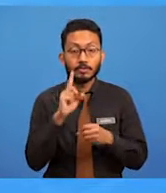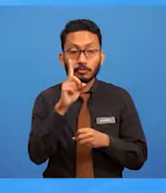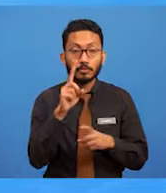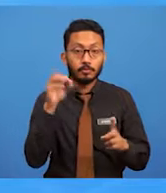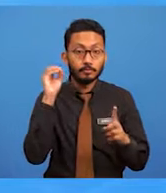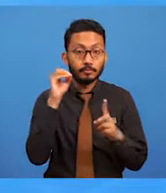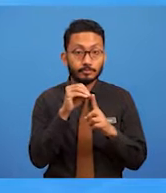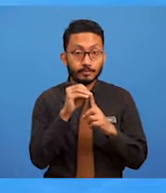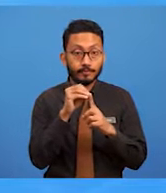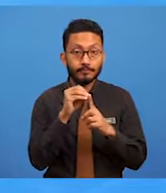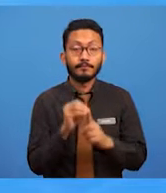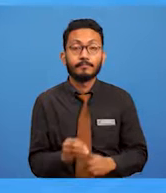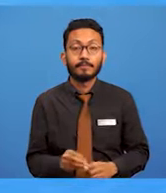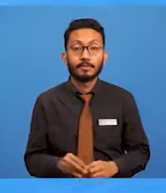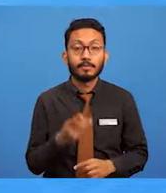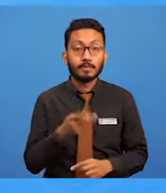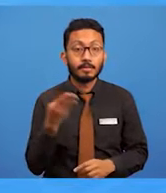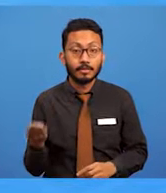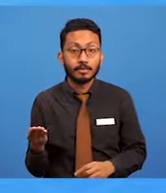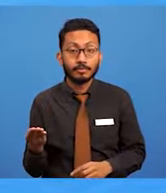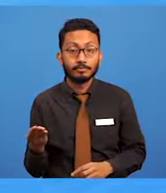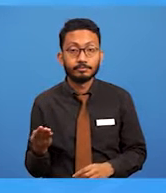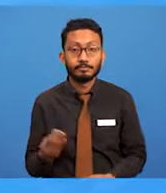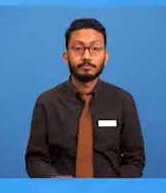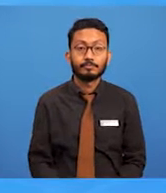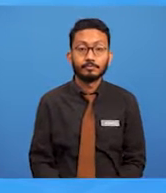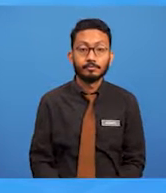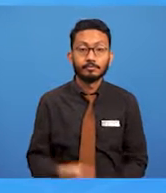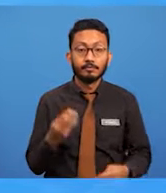matematik yang dikenali sebagai vector.